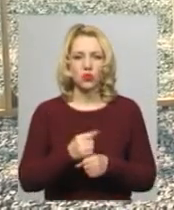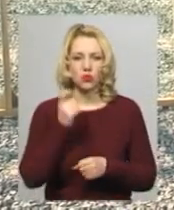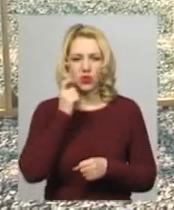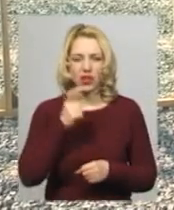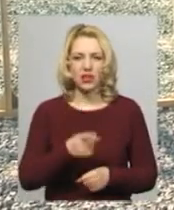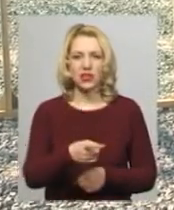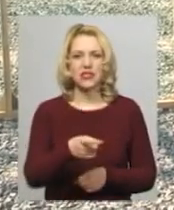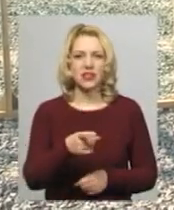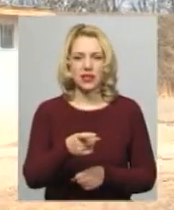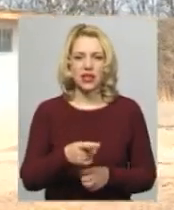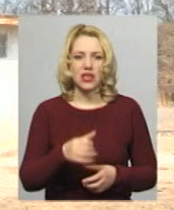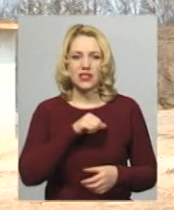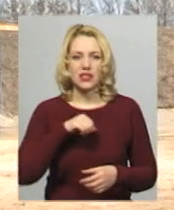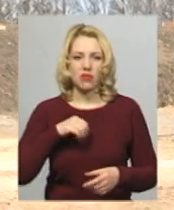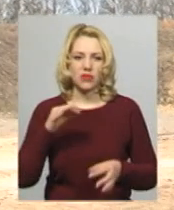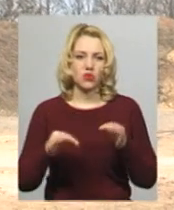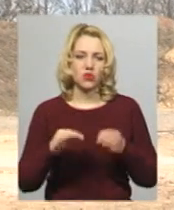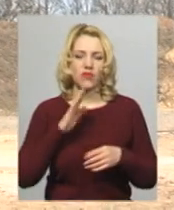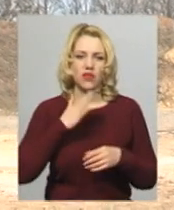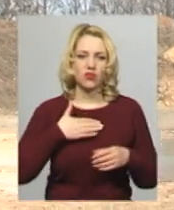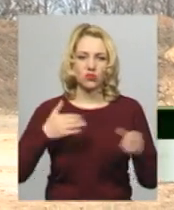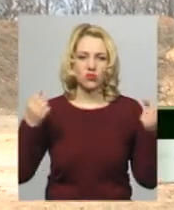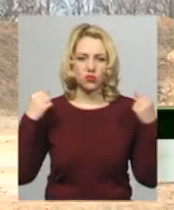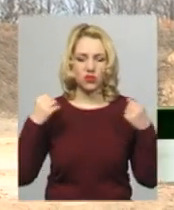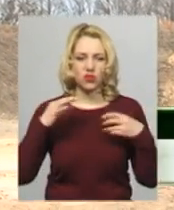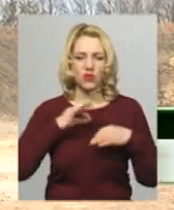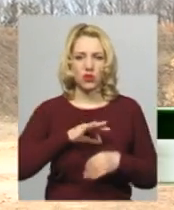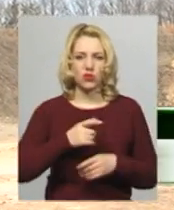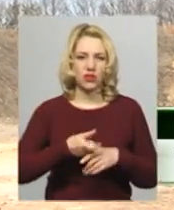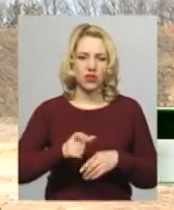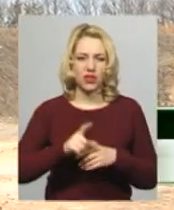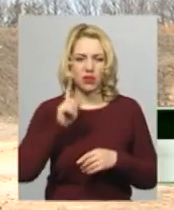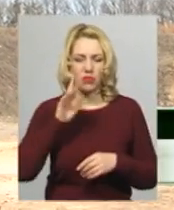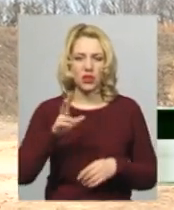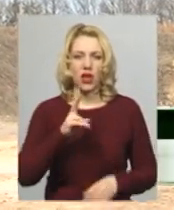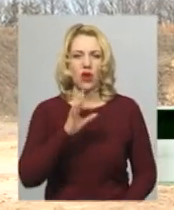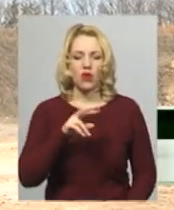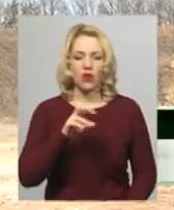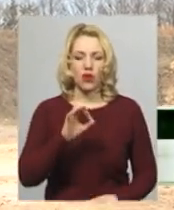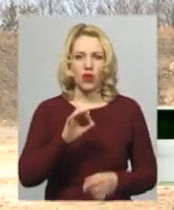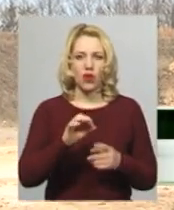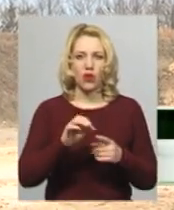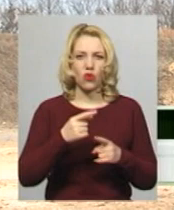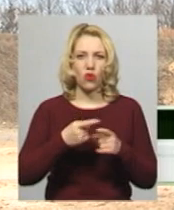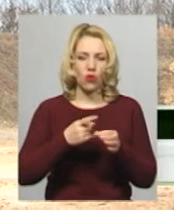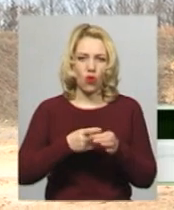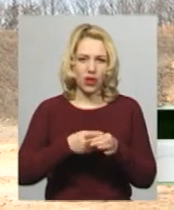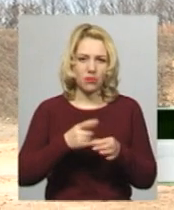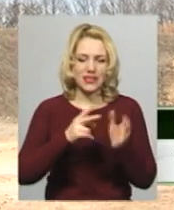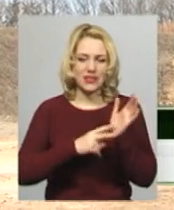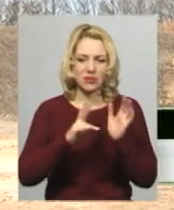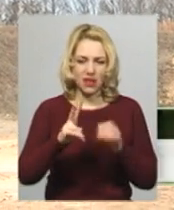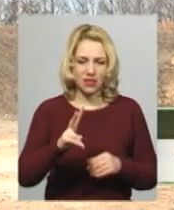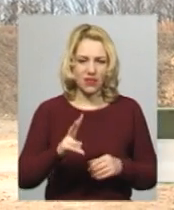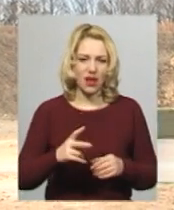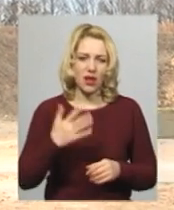карабінів стріляють судді. В нашому спорті найпопулярніші зброї – це калібру 7,62х39 і 5